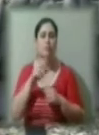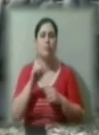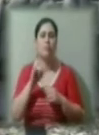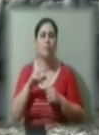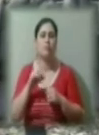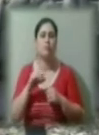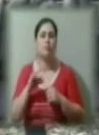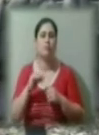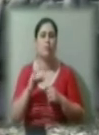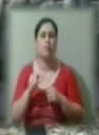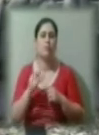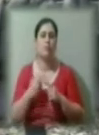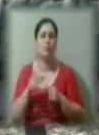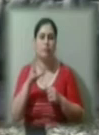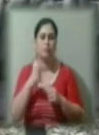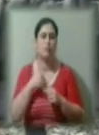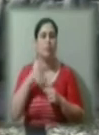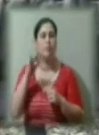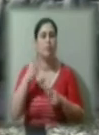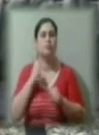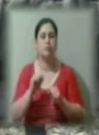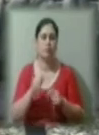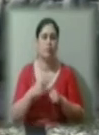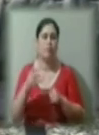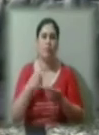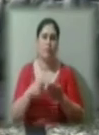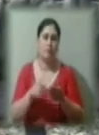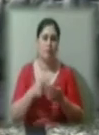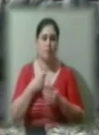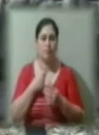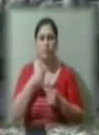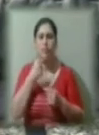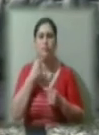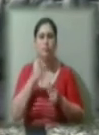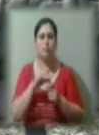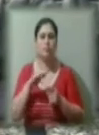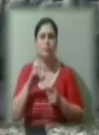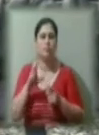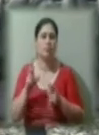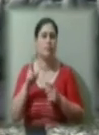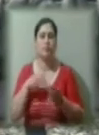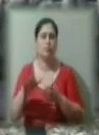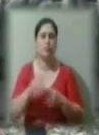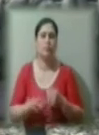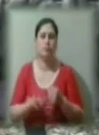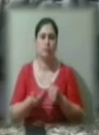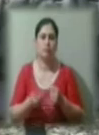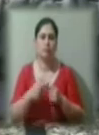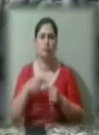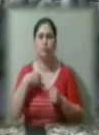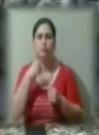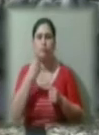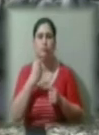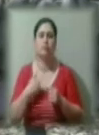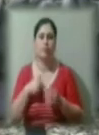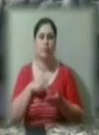Всевишній мене захищає, а він не вірив цьому. Говорив, з ФСБ ніхто не виходив живим. А я кажу, я вийду. Я